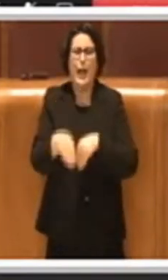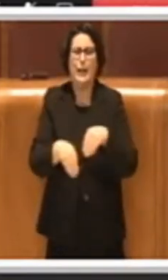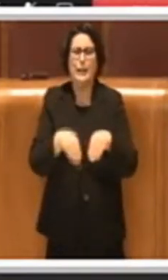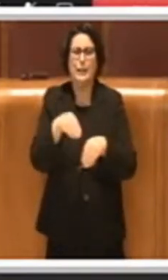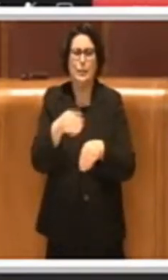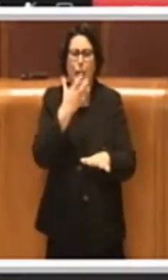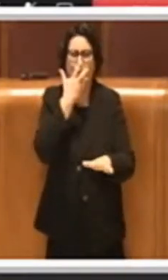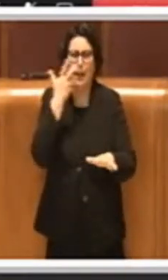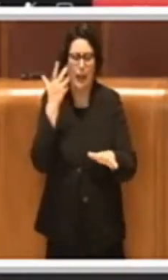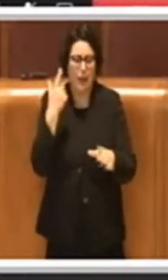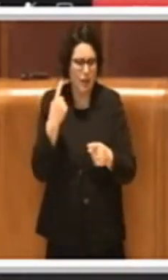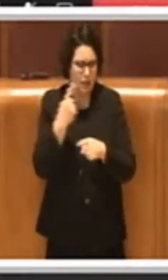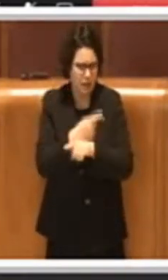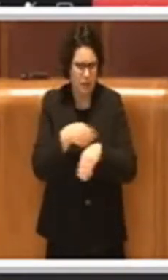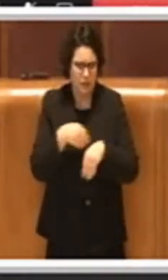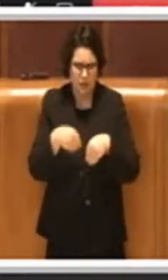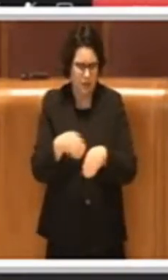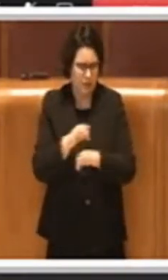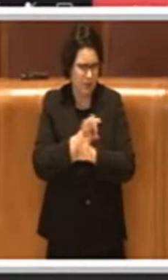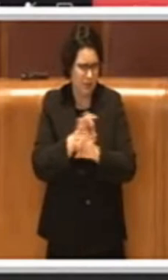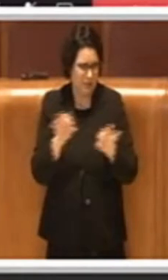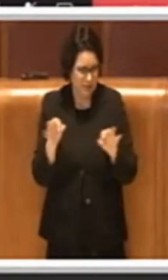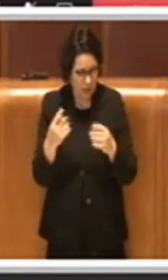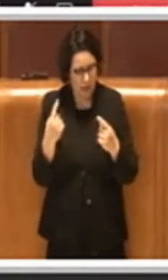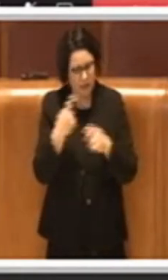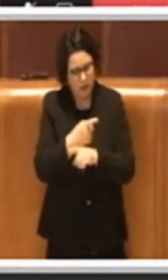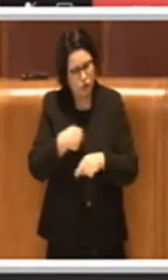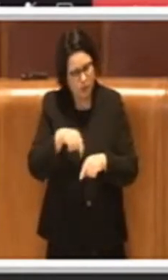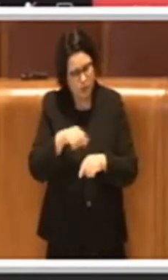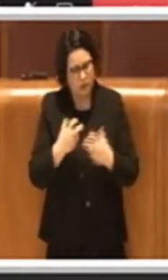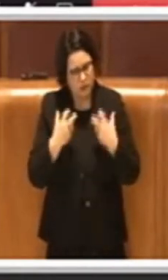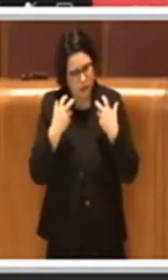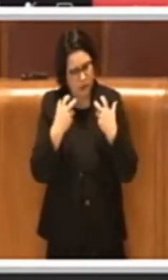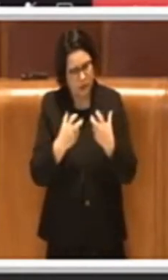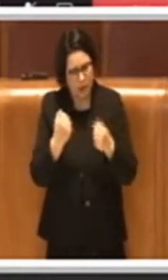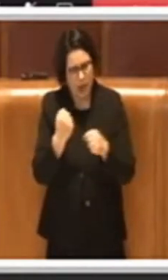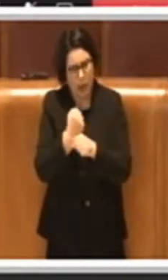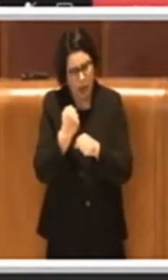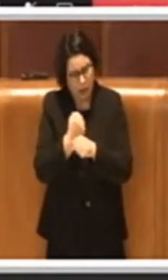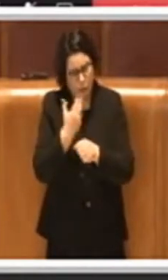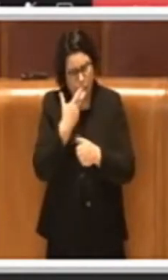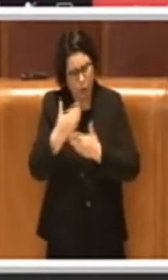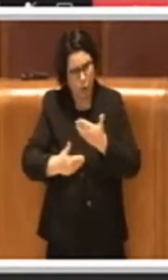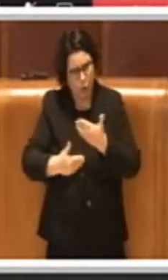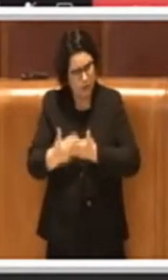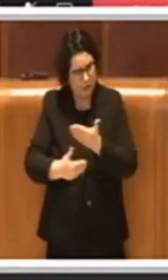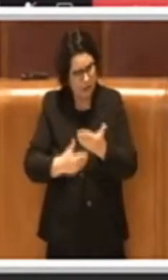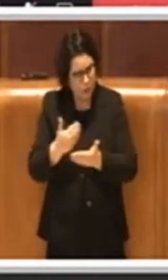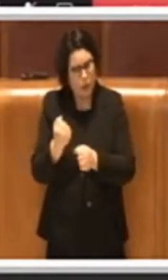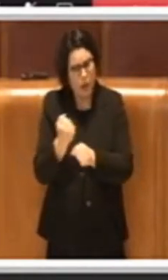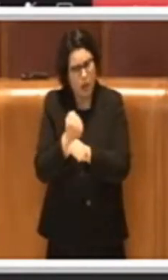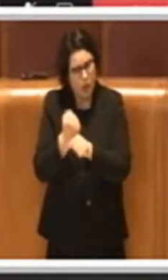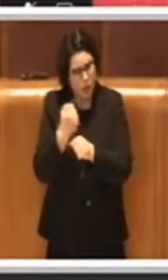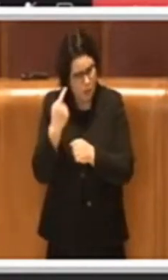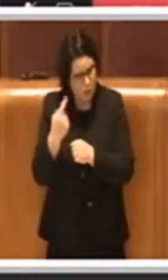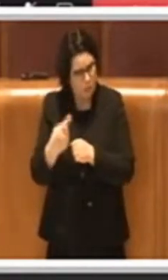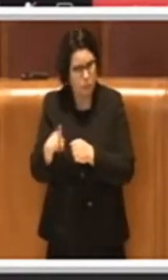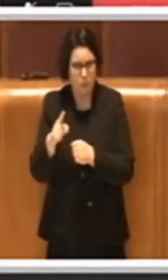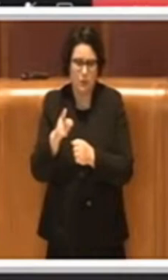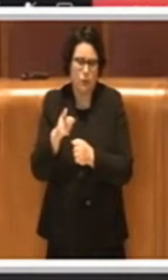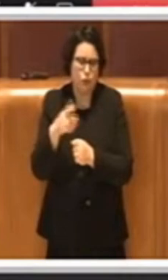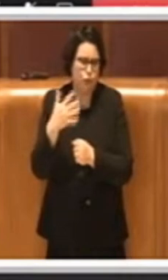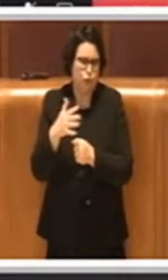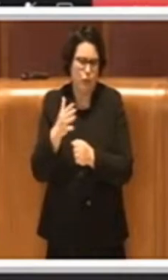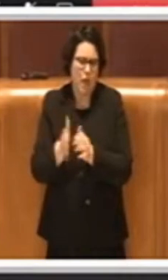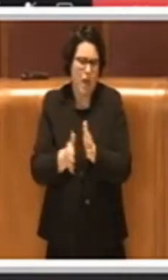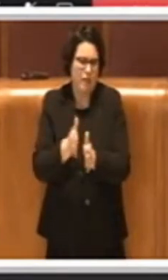su questo non si sia fatta avanti. Noi invece contiamo che il lavoro prosegua perché è un lavoro che va avanti comunque da